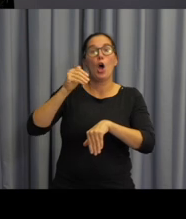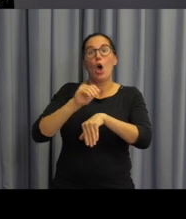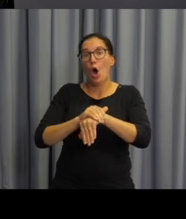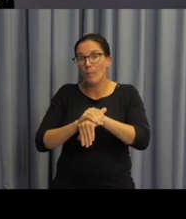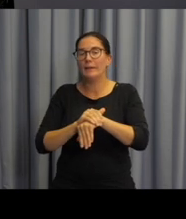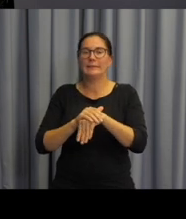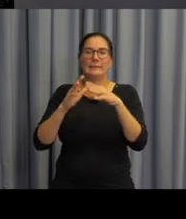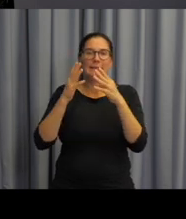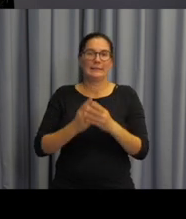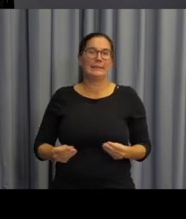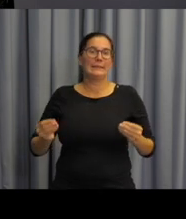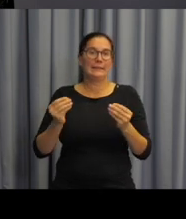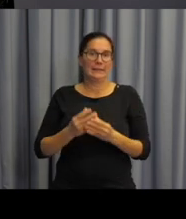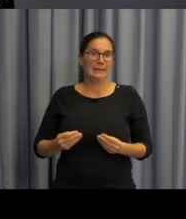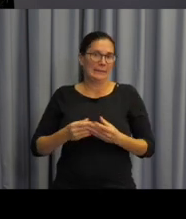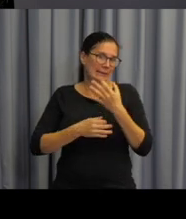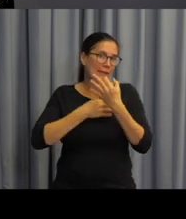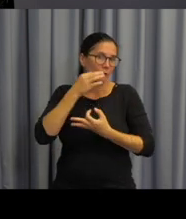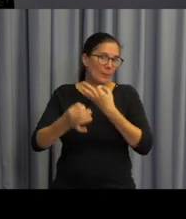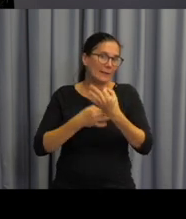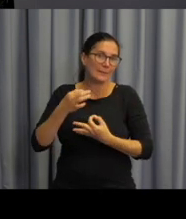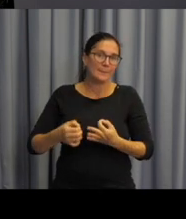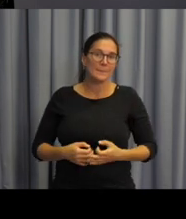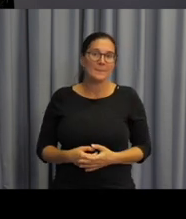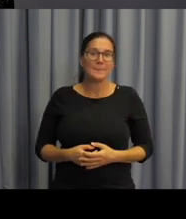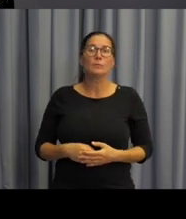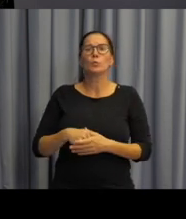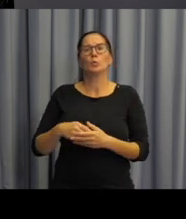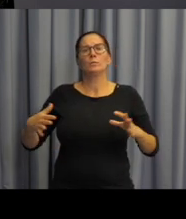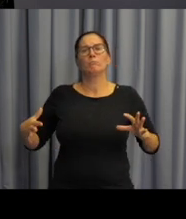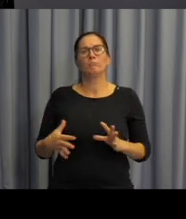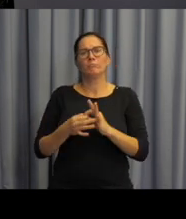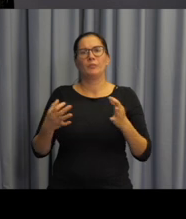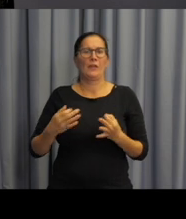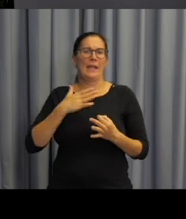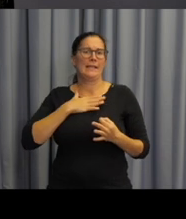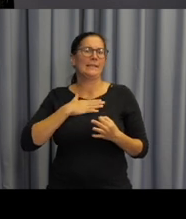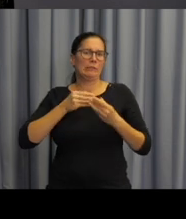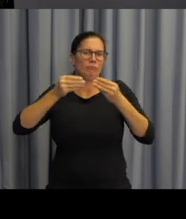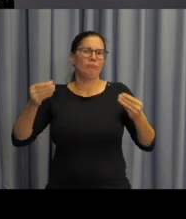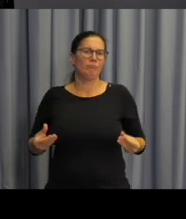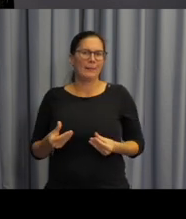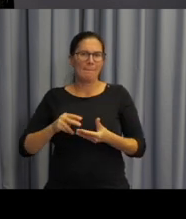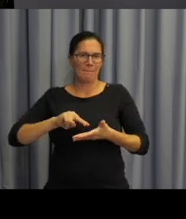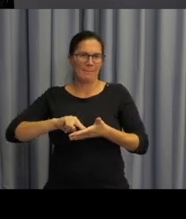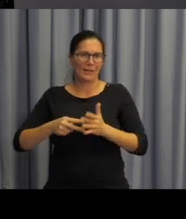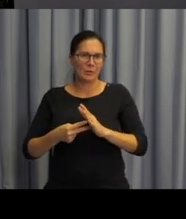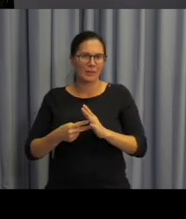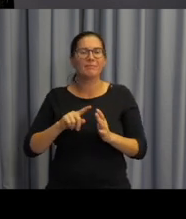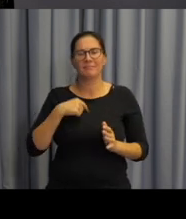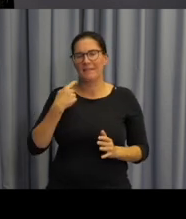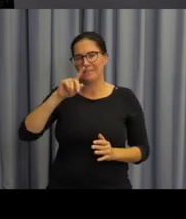informací, které se vztahují k té naší metodické podpoře. My si dobře